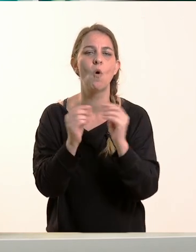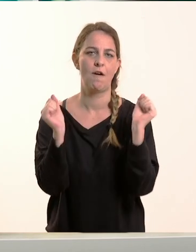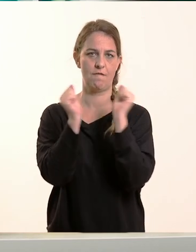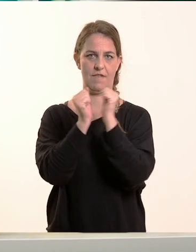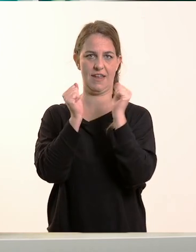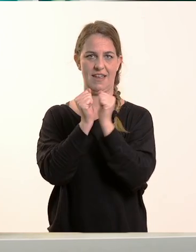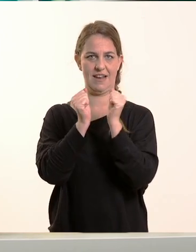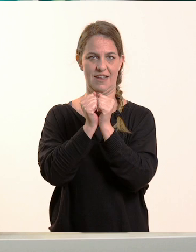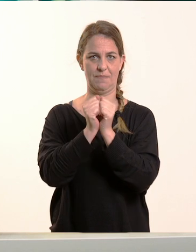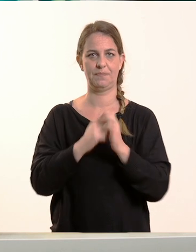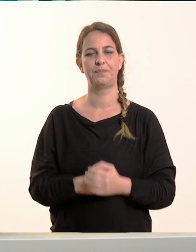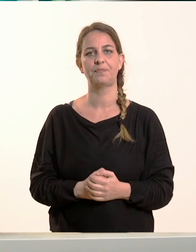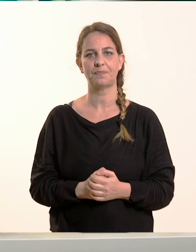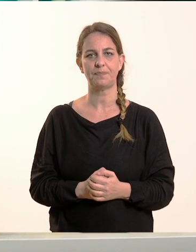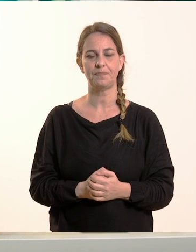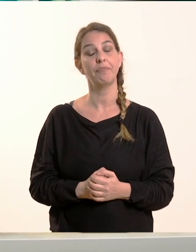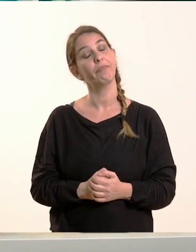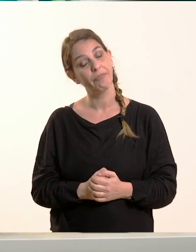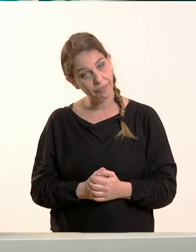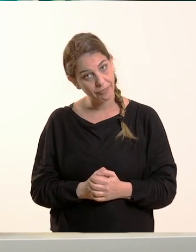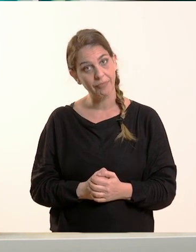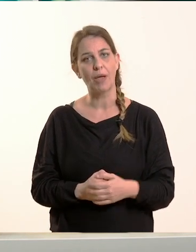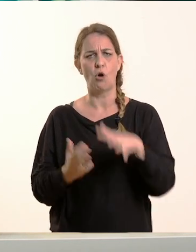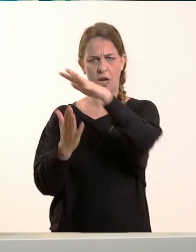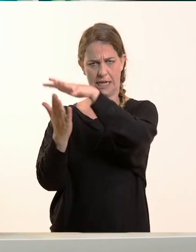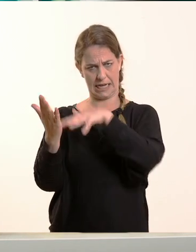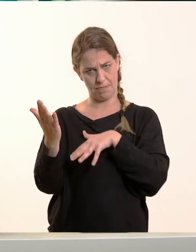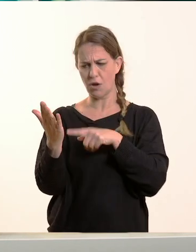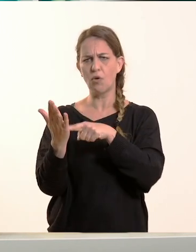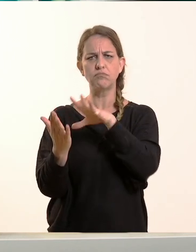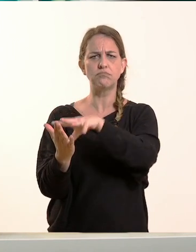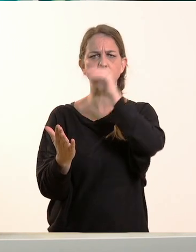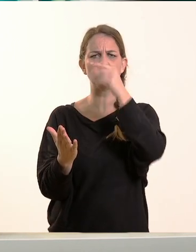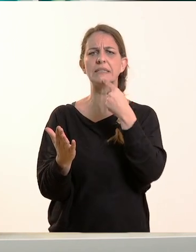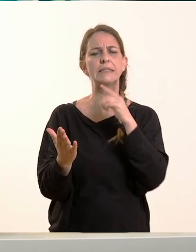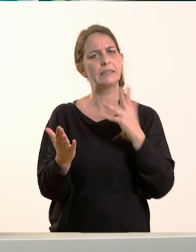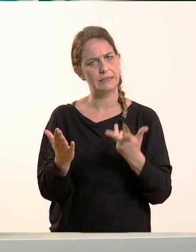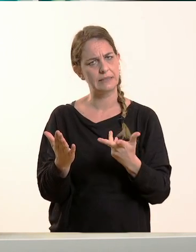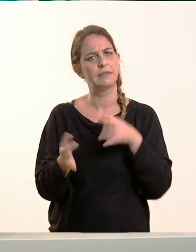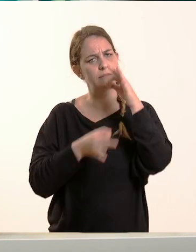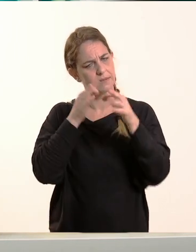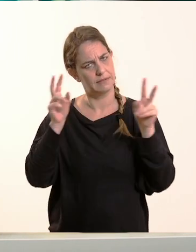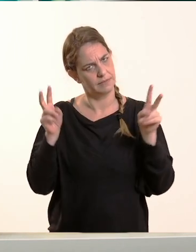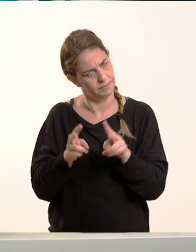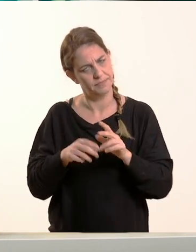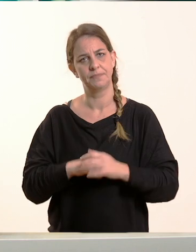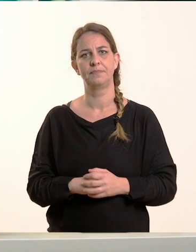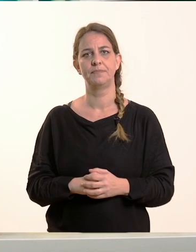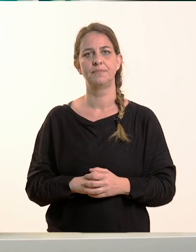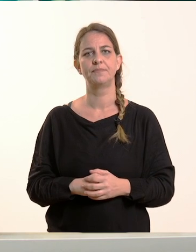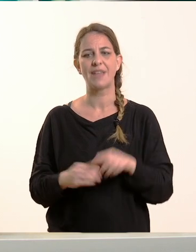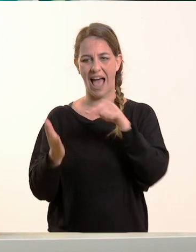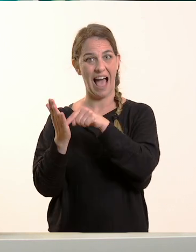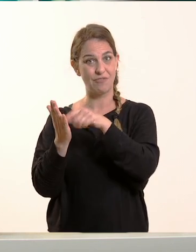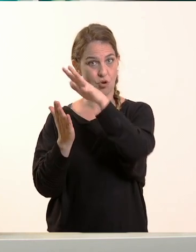Τι μας λέει αυτό το κείμενο, θα σας το πω εγώ με λίγα λόγια και να σας πω και λίγα περισσότερα πράγματα. Είναι ένα κομμάτι,